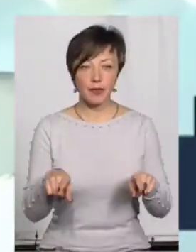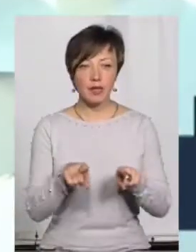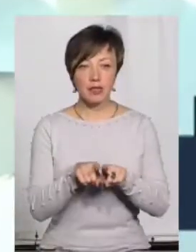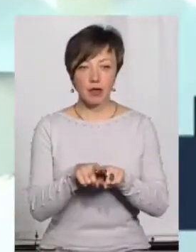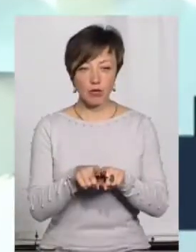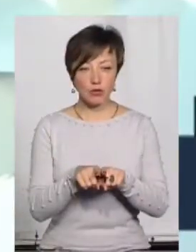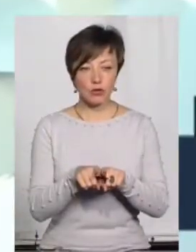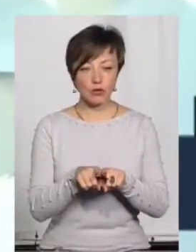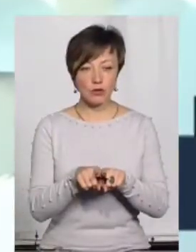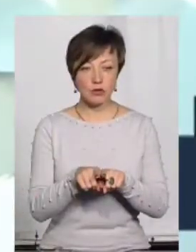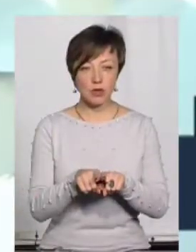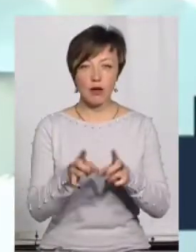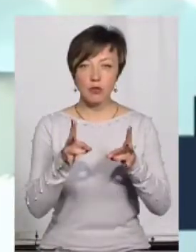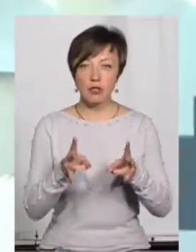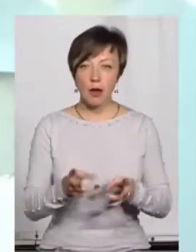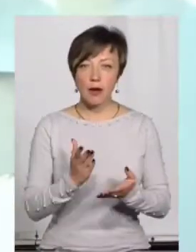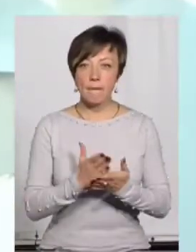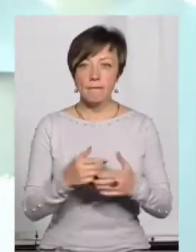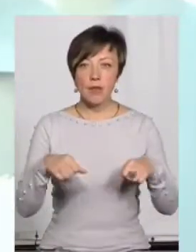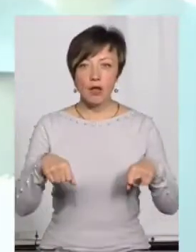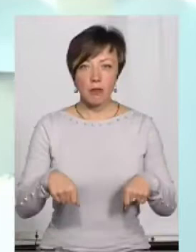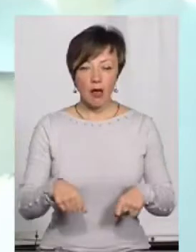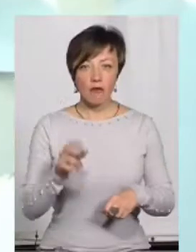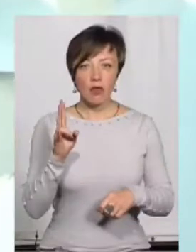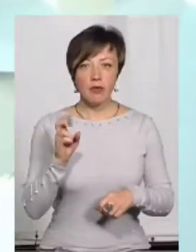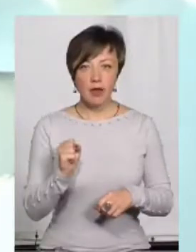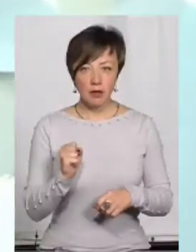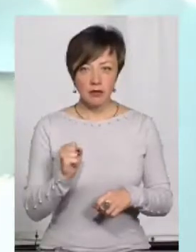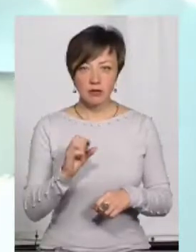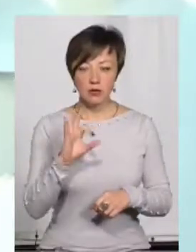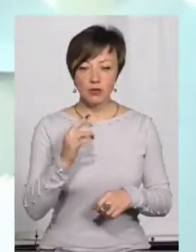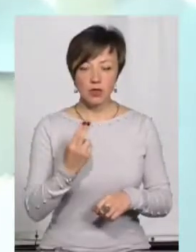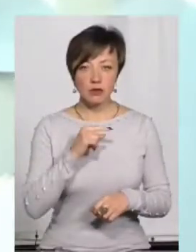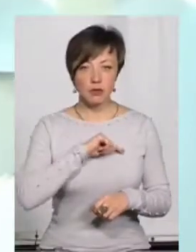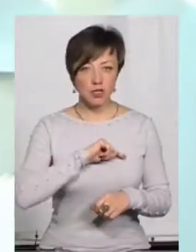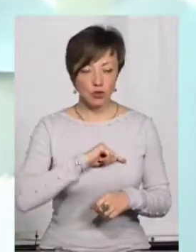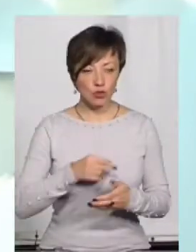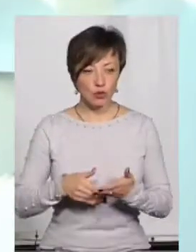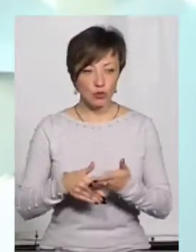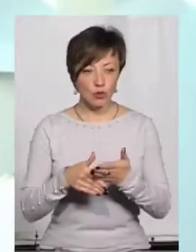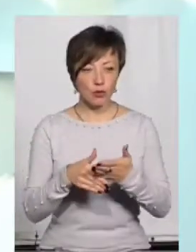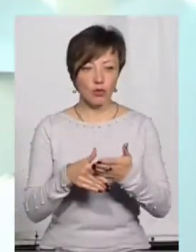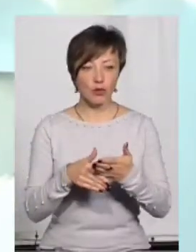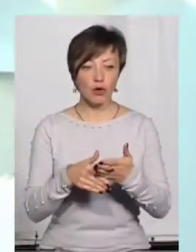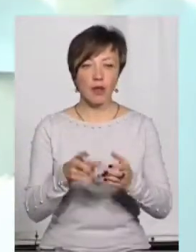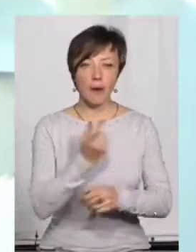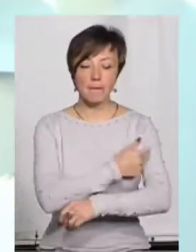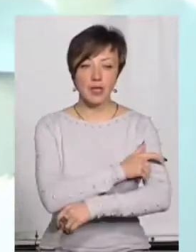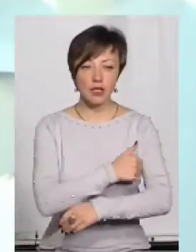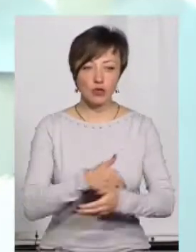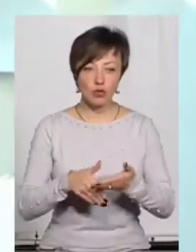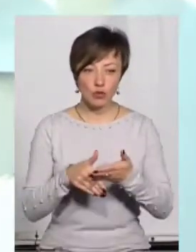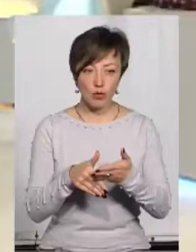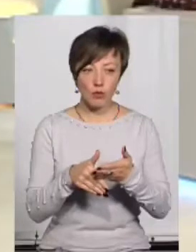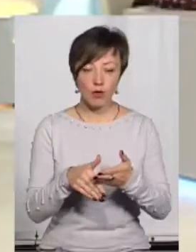також постраждалі мають право на соціально-психологічну допомогу, на медичну